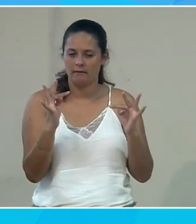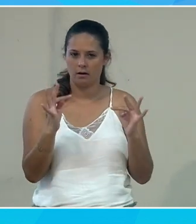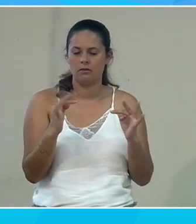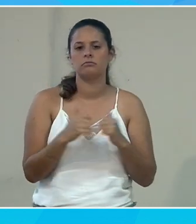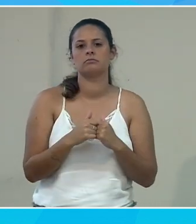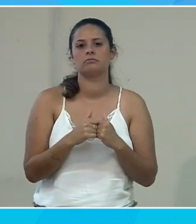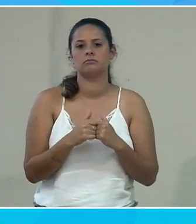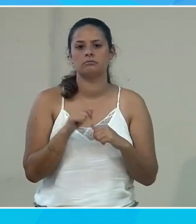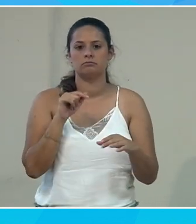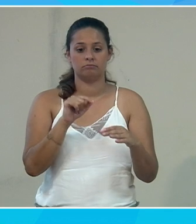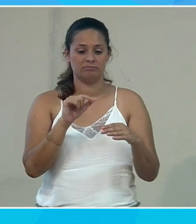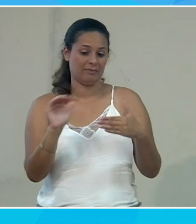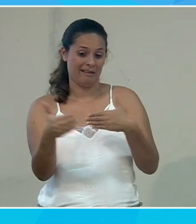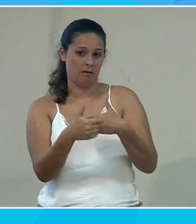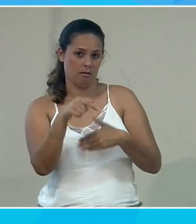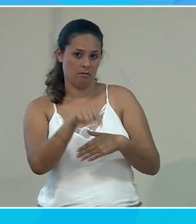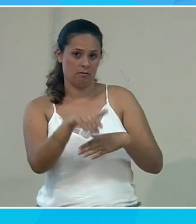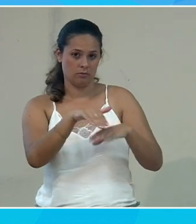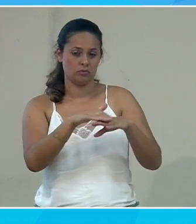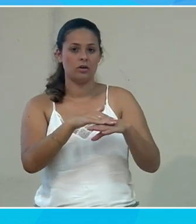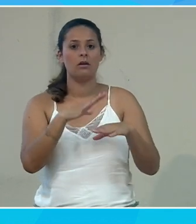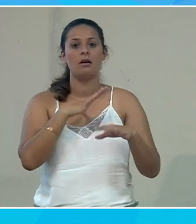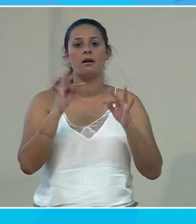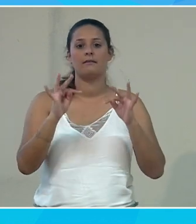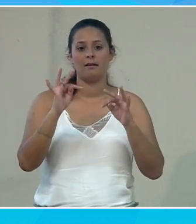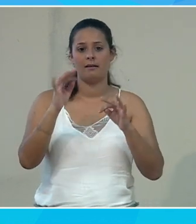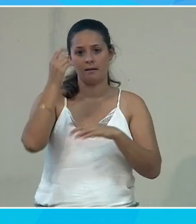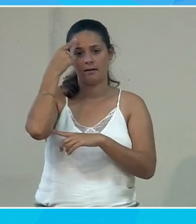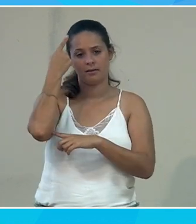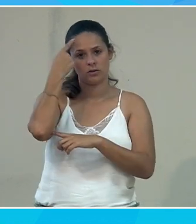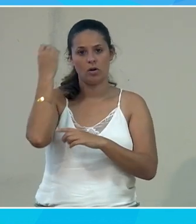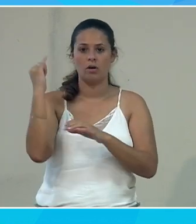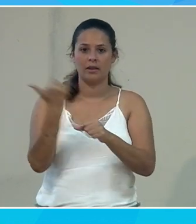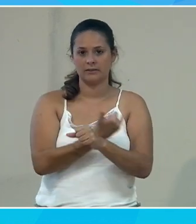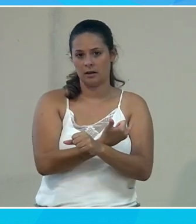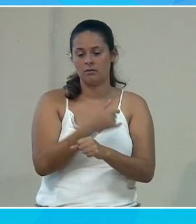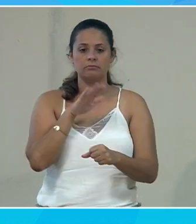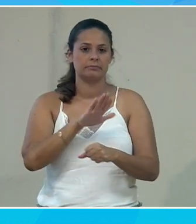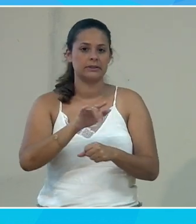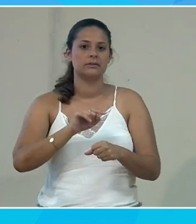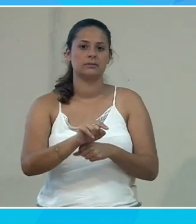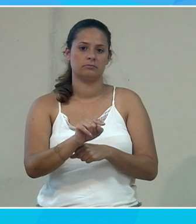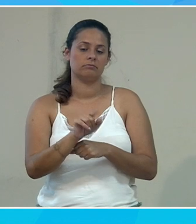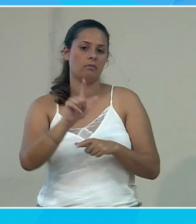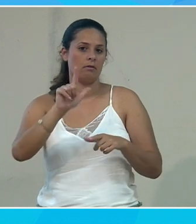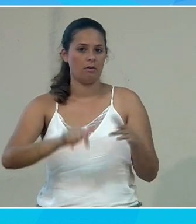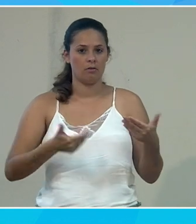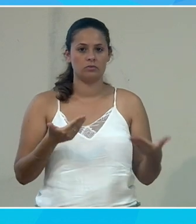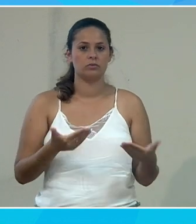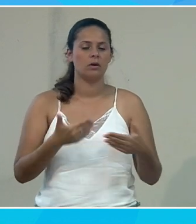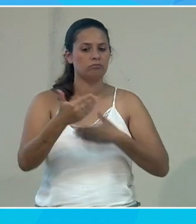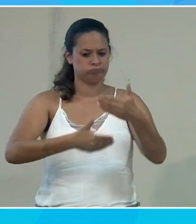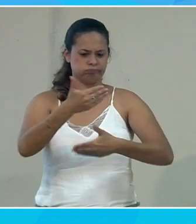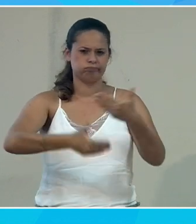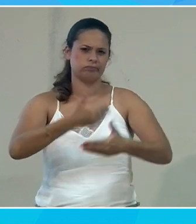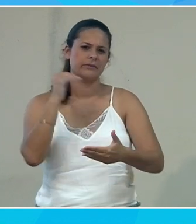Mais derrière, derrière ce sujet-là, on a aussi les sujets autour de l'intelligence artificielle qui sont à disposition aujourd'hui et qui progressent très